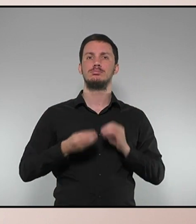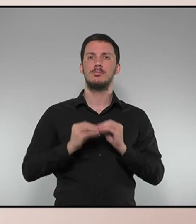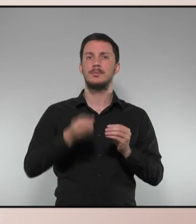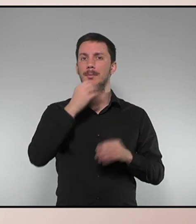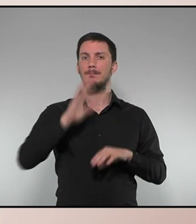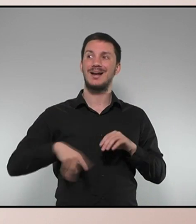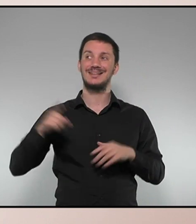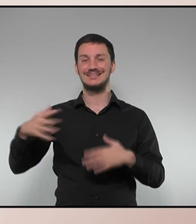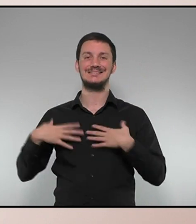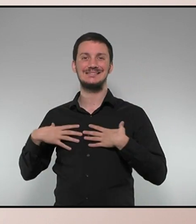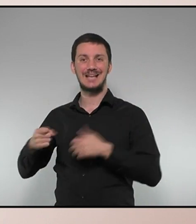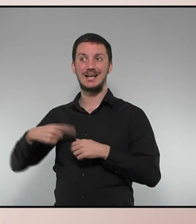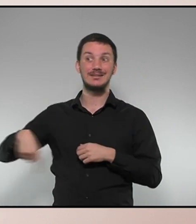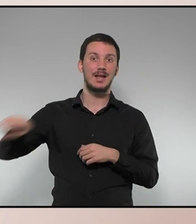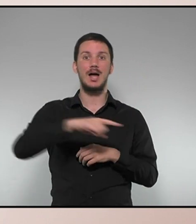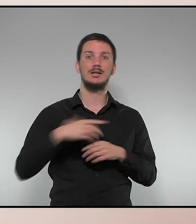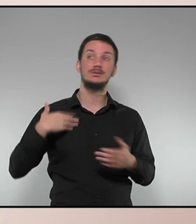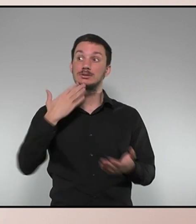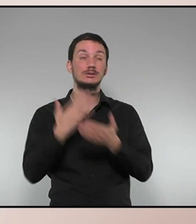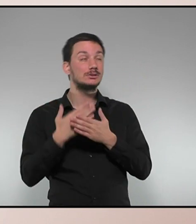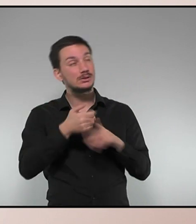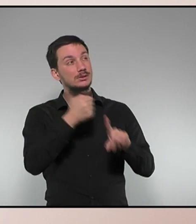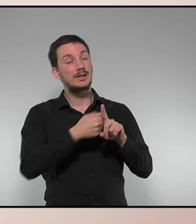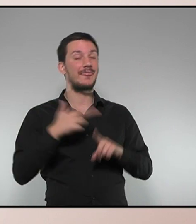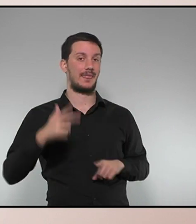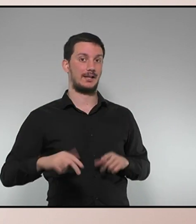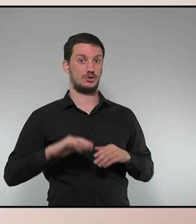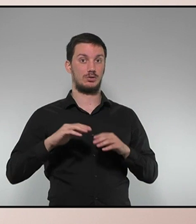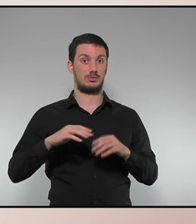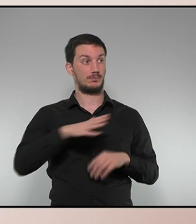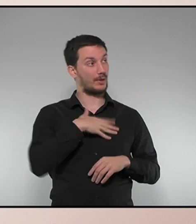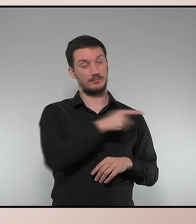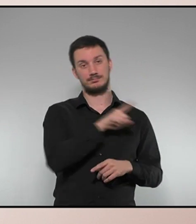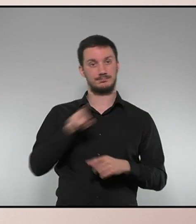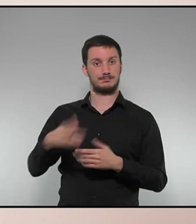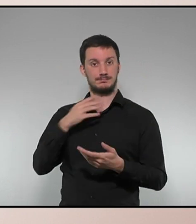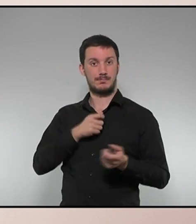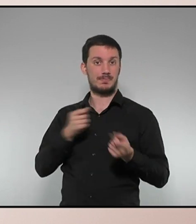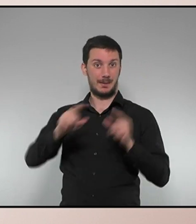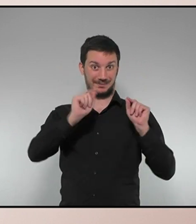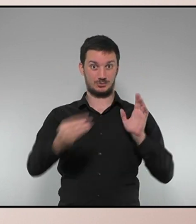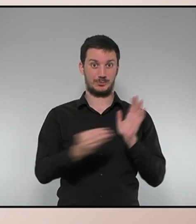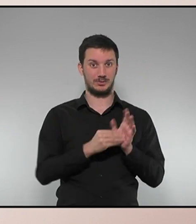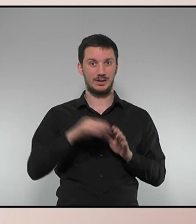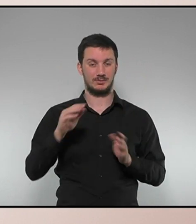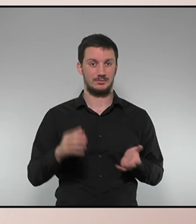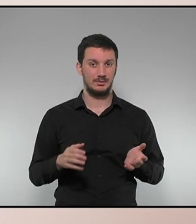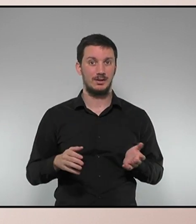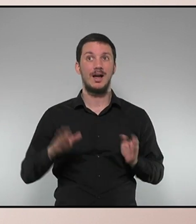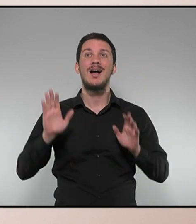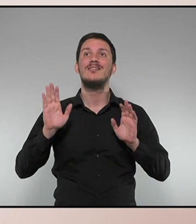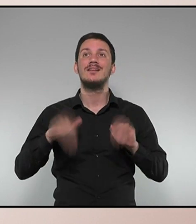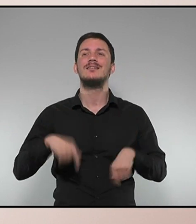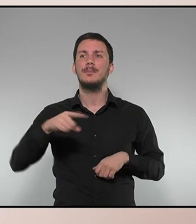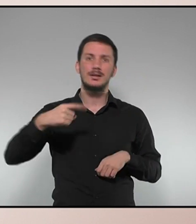sanitaris reclamen des del carrer. Hi ha també reptes estructurals i tindrem l'oportunitat d'entrar-hi i aquí, doncs, prenguin-se